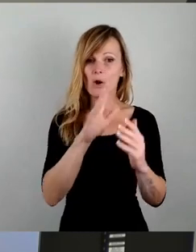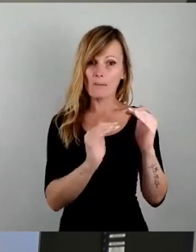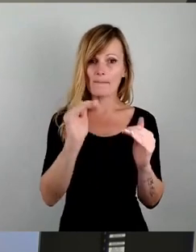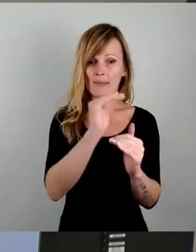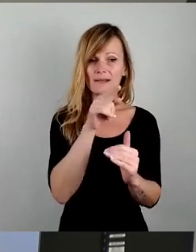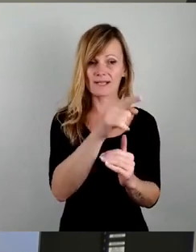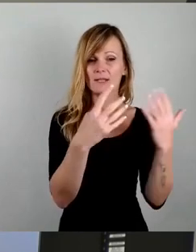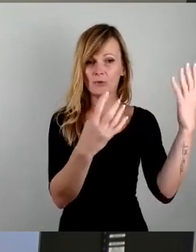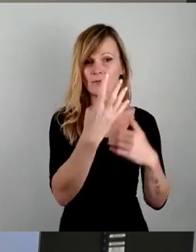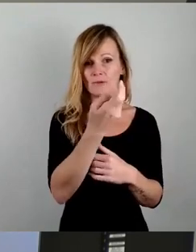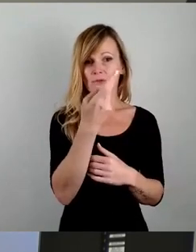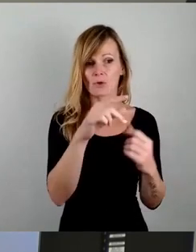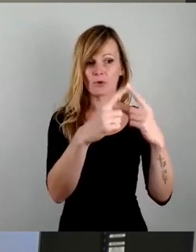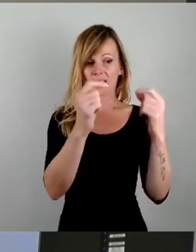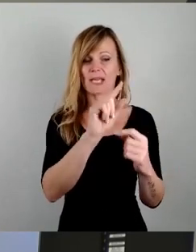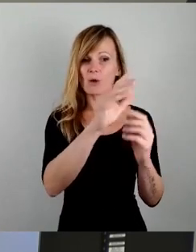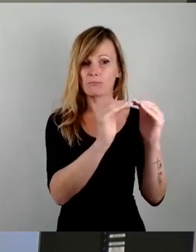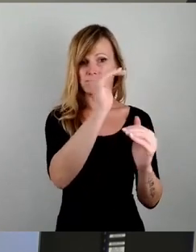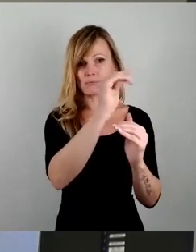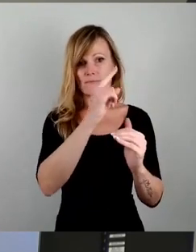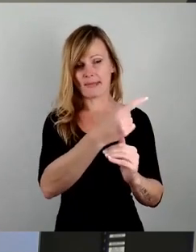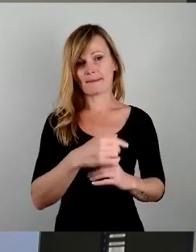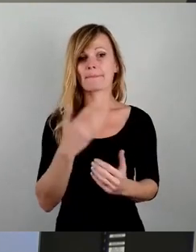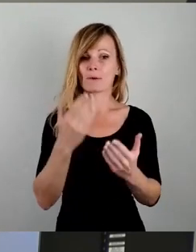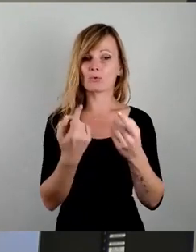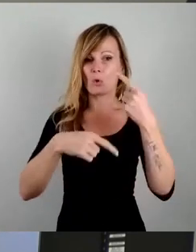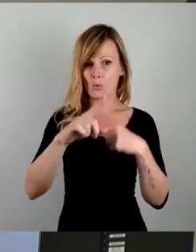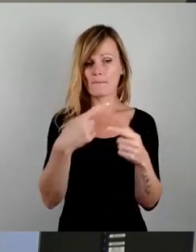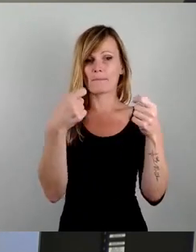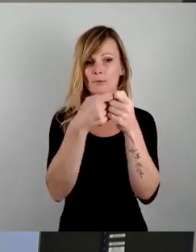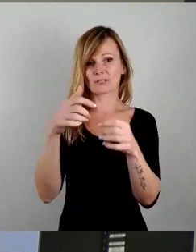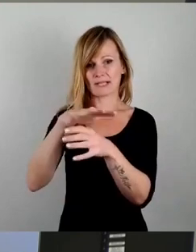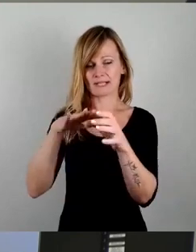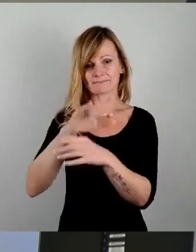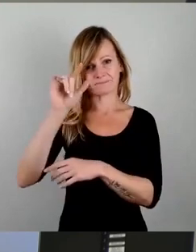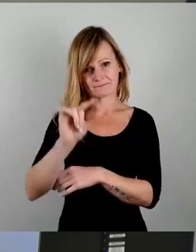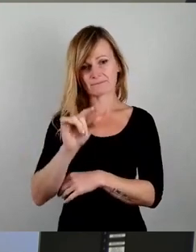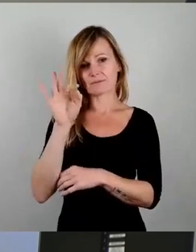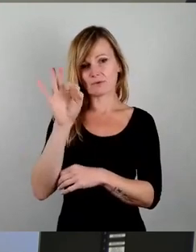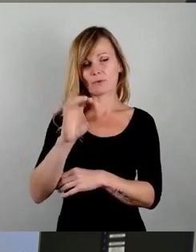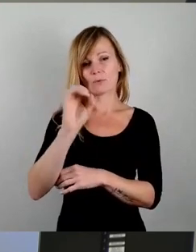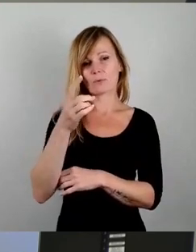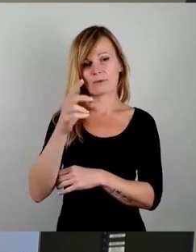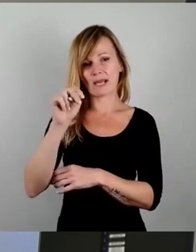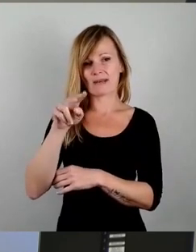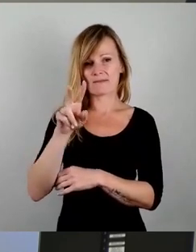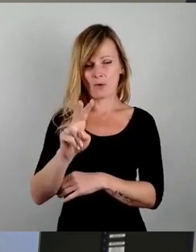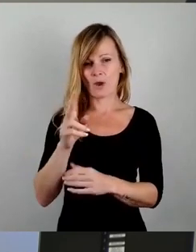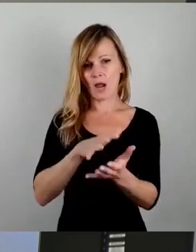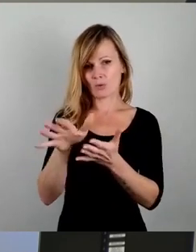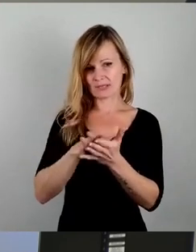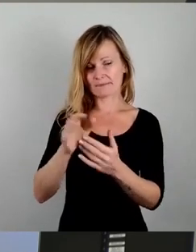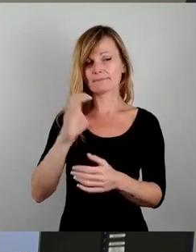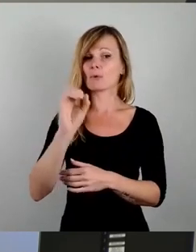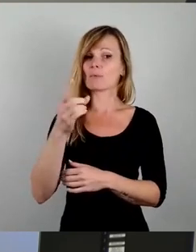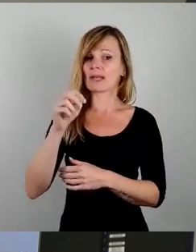-Ticket auch teurer wird. Oder anders gesprochen, dass Bund und Land weniger für den ÖPNV ausgeben und alle ÖPNV wirklich Geld